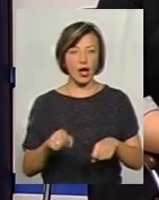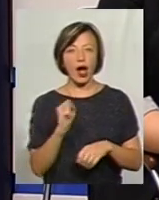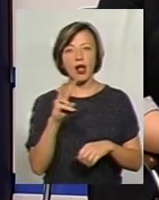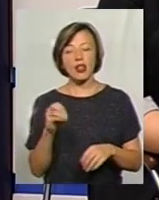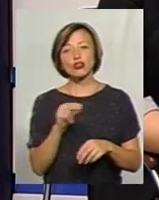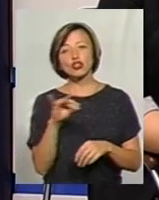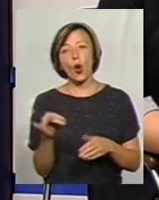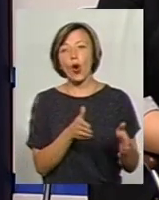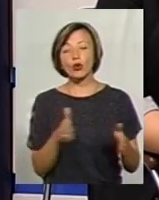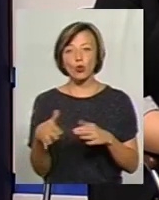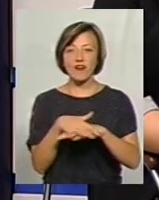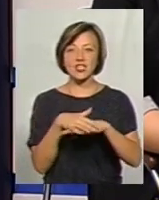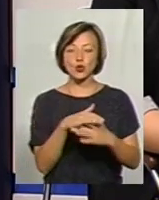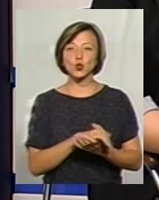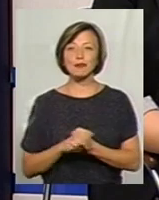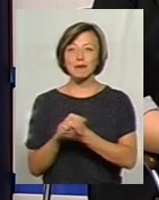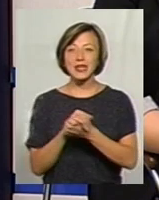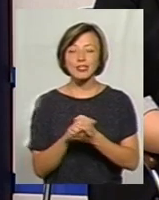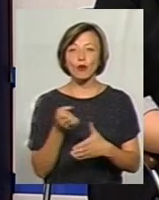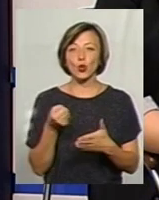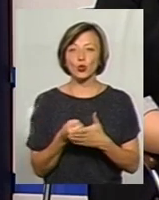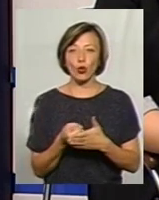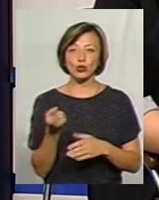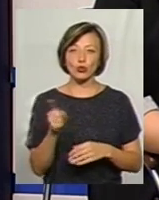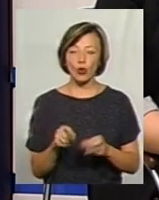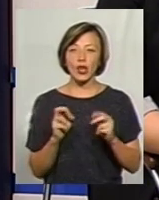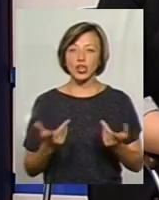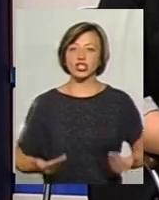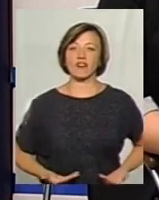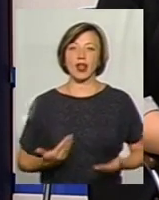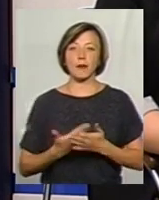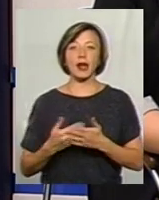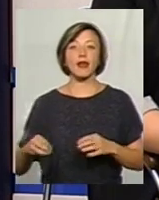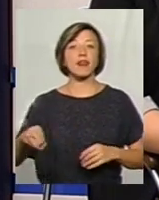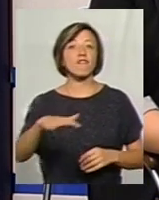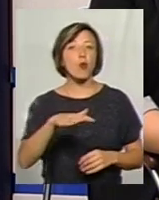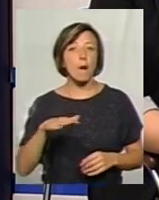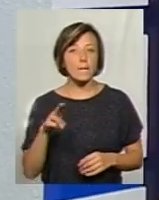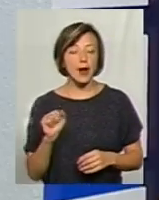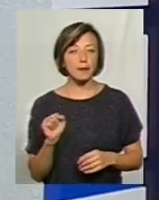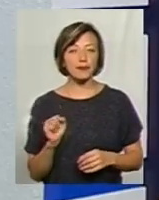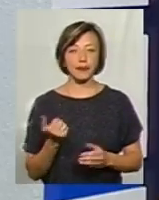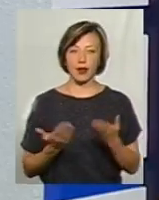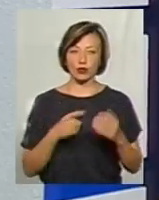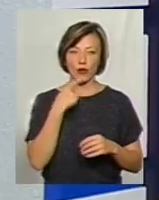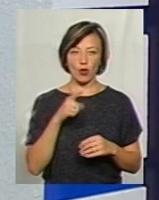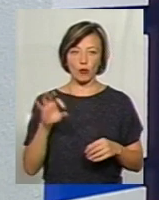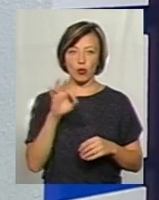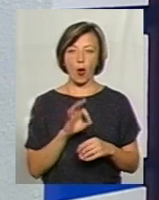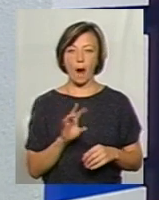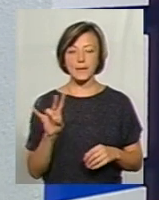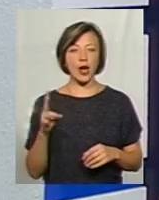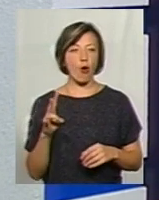Але чи готове суспільство до того, як живе, наприклад, Європа? Якщо ми говоримо про Миколаїв,